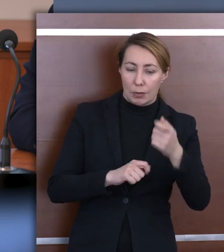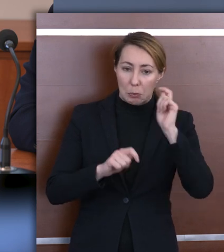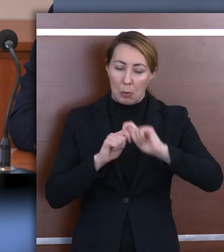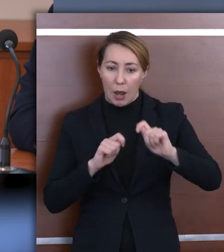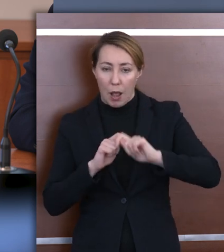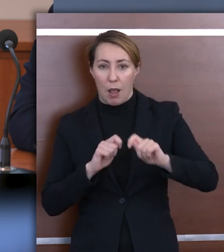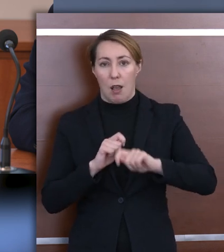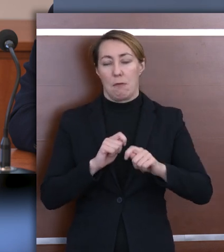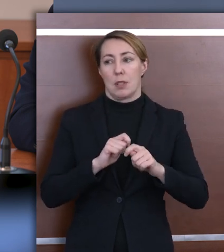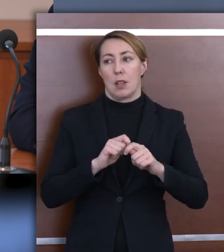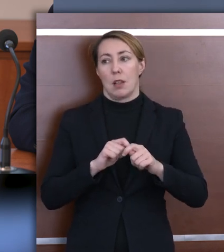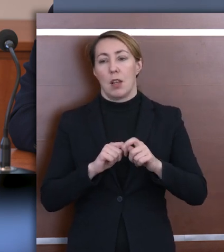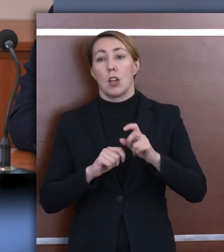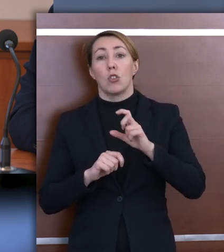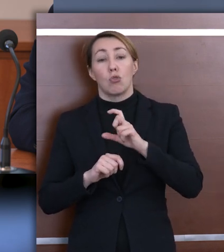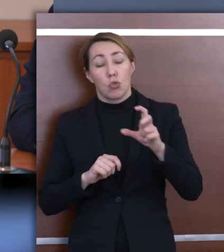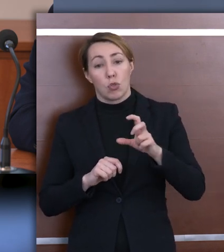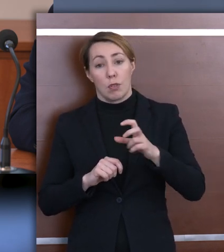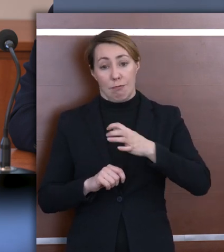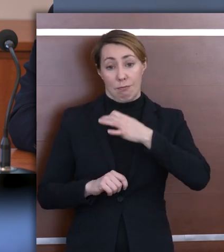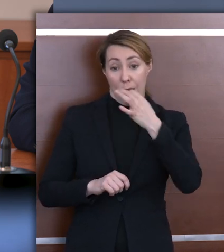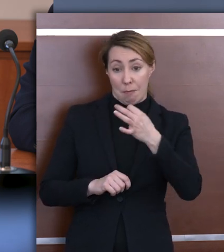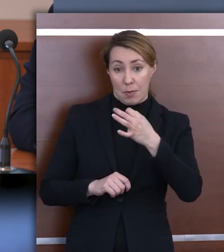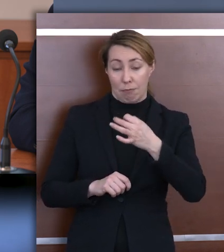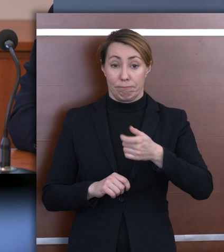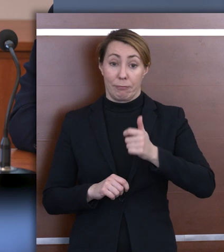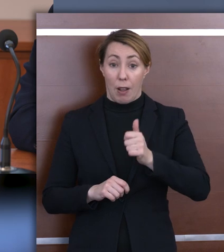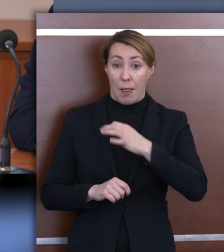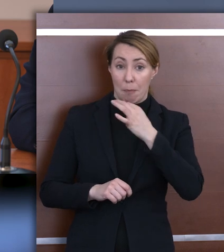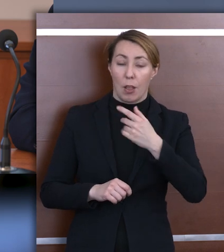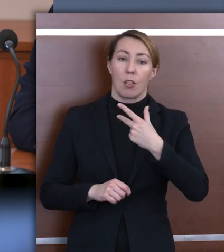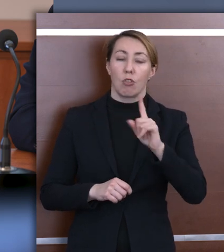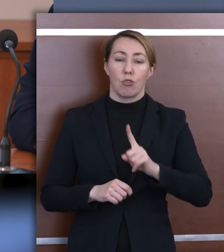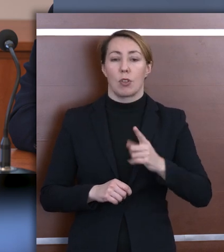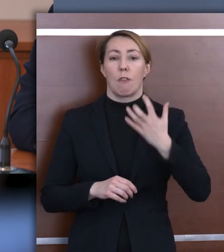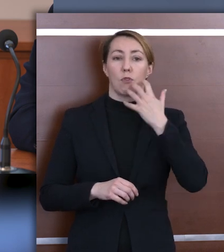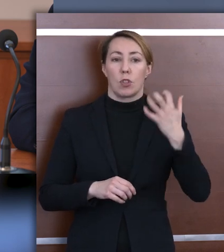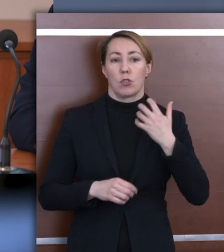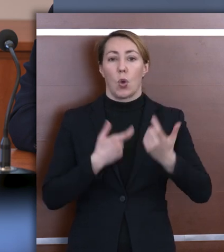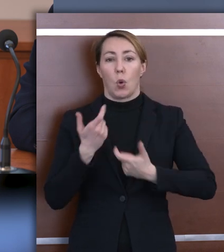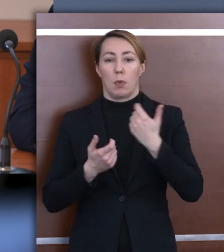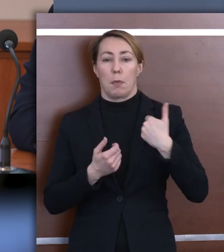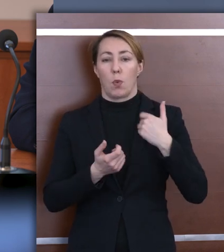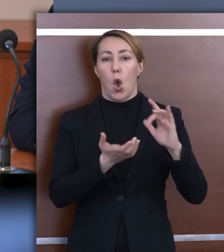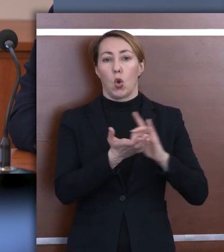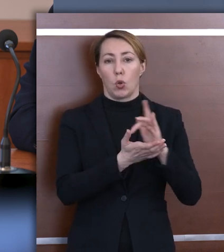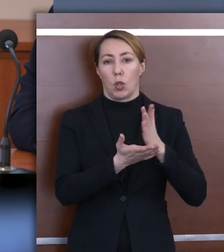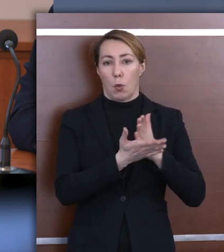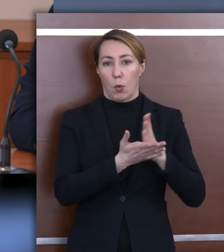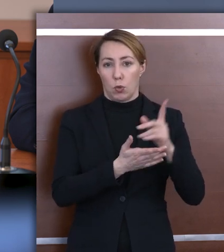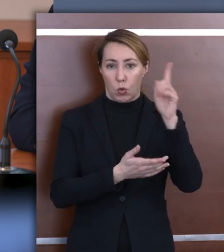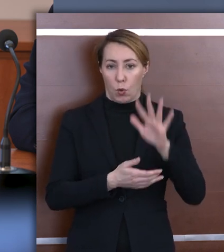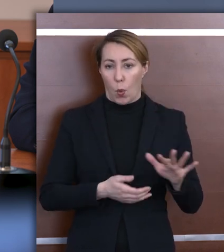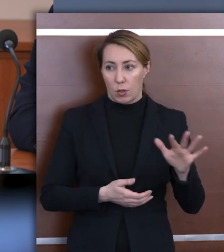usługi są świadczone i czy one są świadczone lepiej, bardziej kompleksowo niż do tej pory robiły to ośrodki pomocy społecznej.